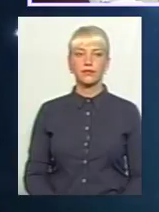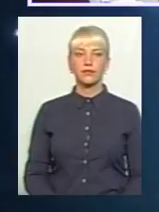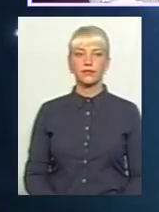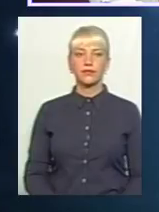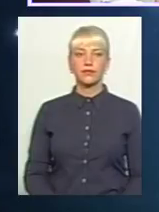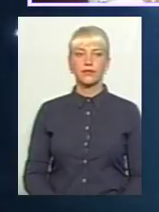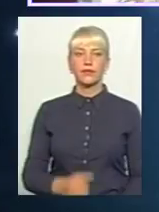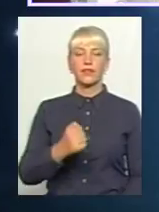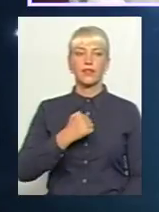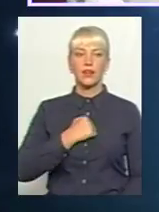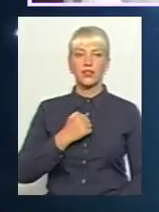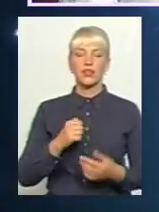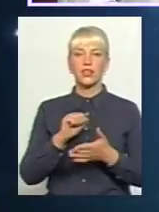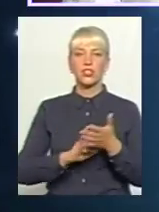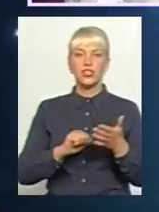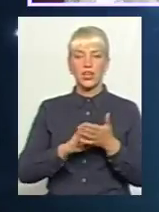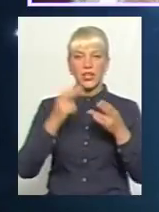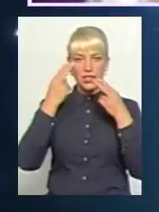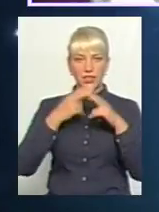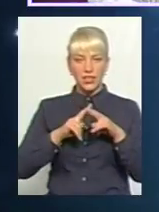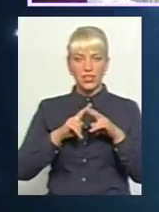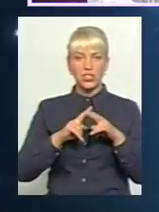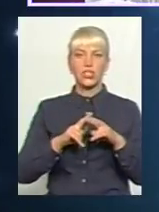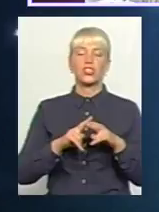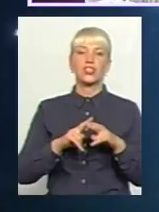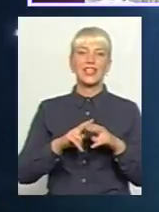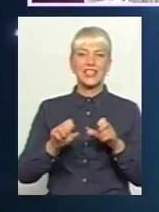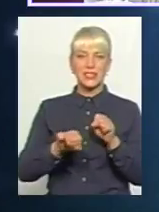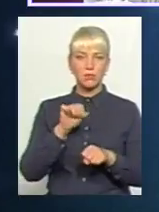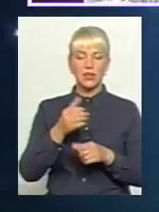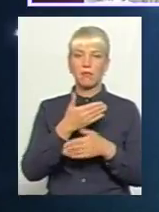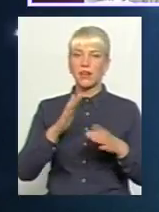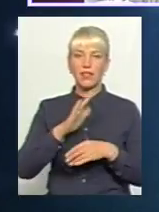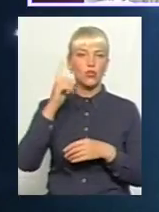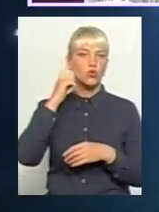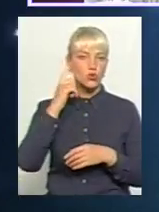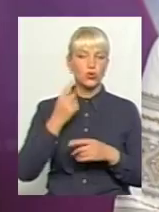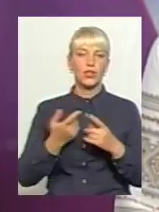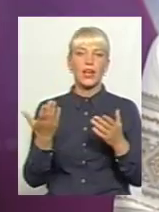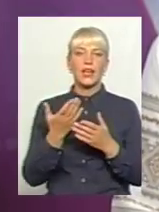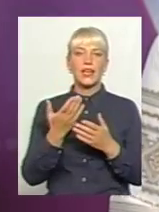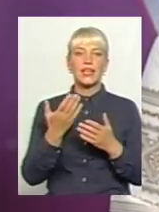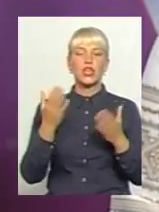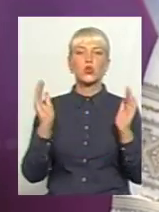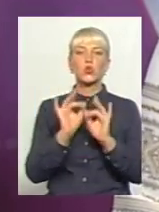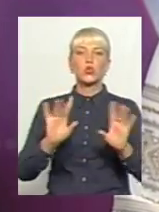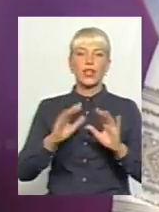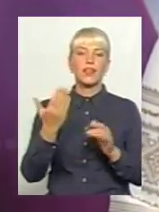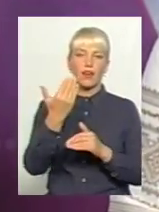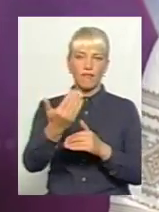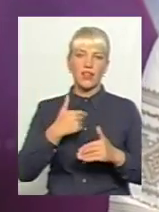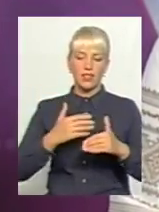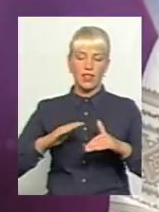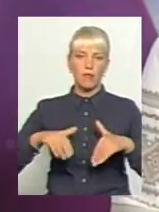На жаль, через технічний збій ми не дочули сюжет, який ви запропонували, але тут у моїй студії гості